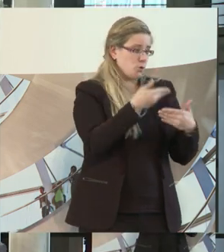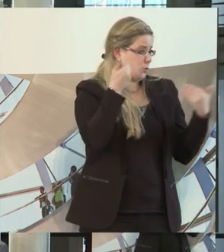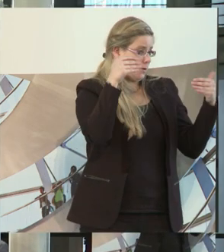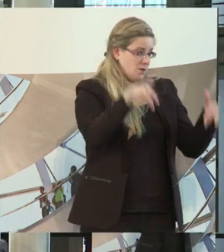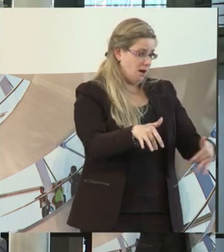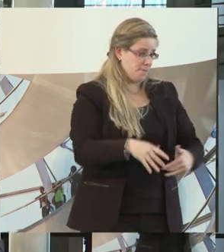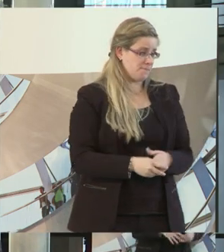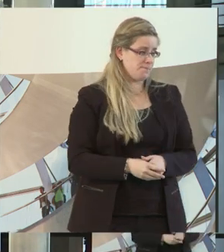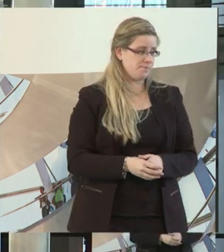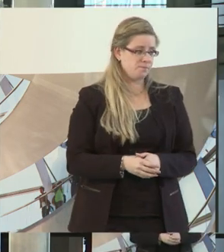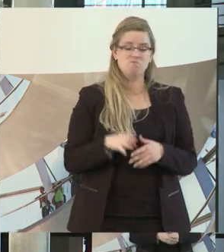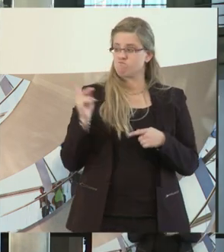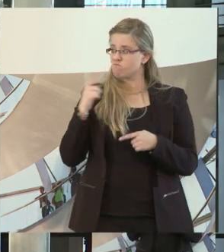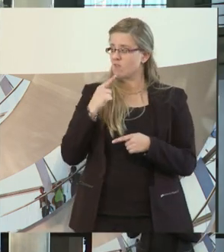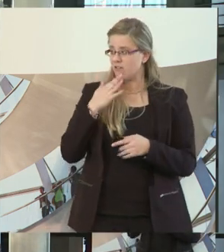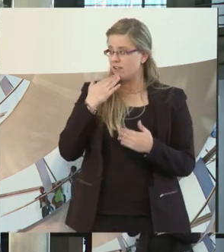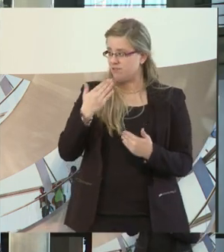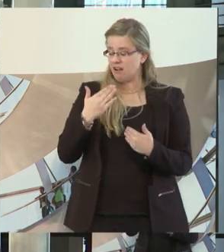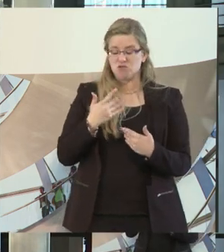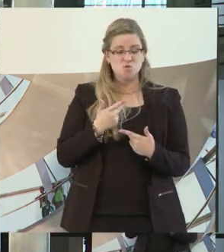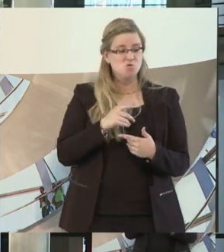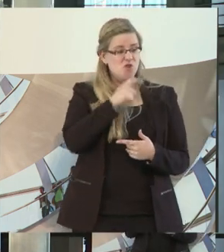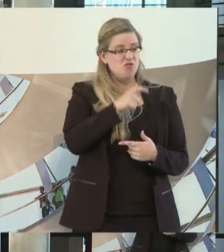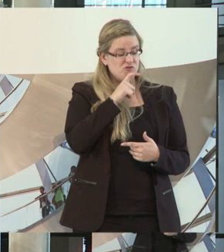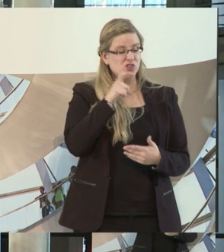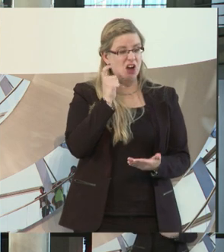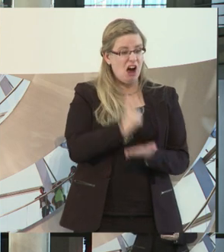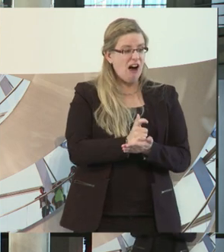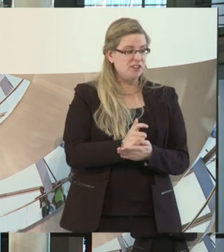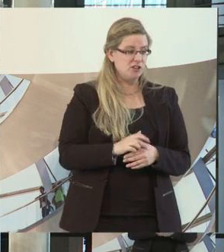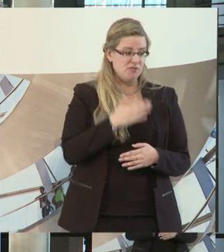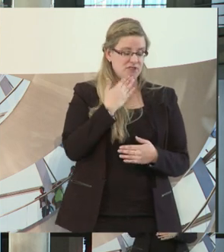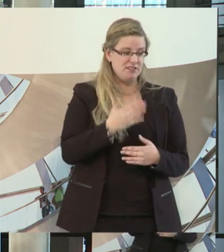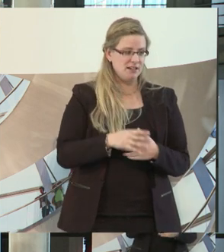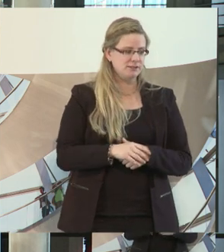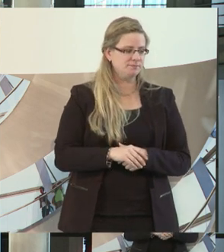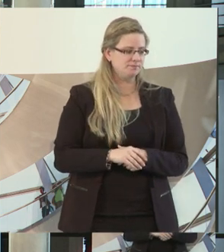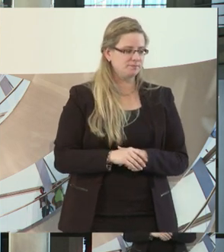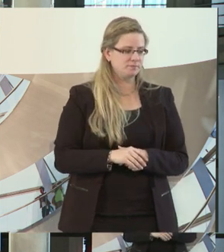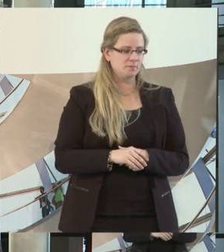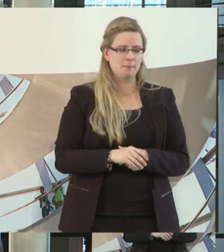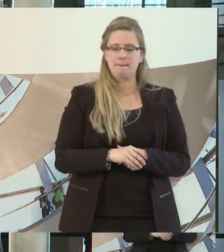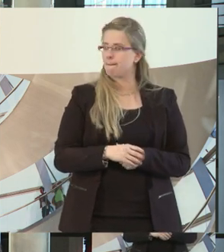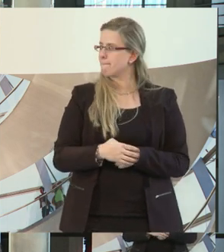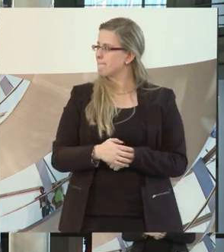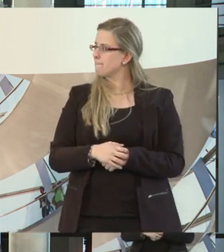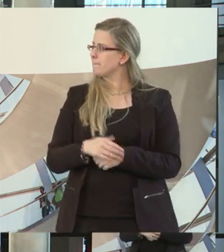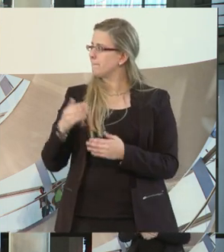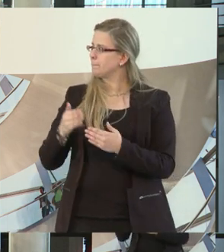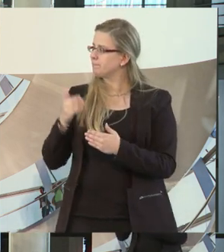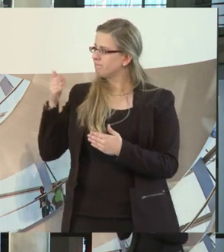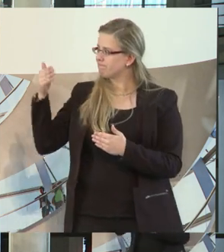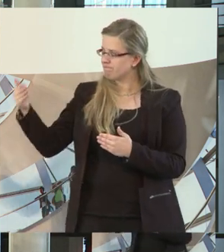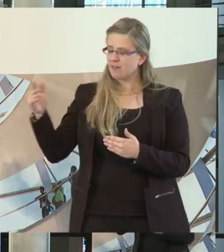Dankeschön, das waren sehr harte Worte. Frau Labouillet, wir wollen von Ihnen mal hören, wie es denn auch ganz konkret